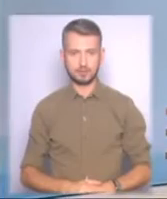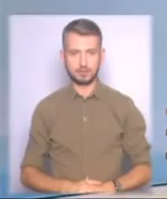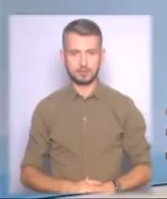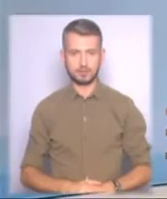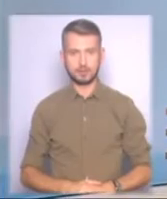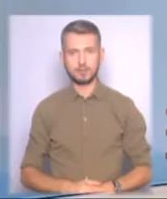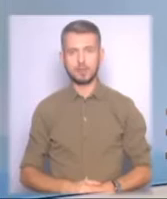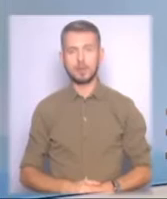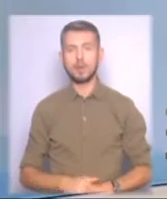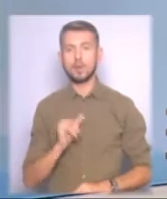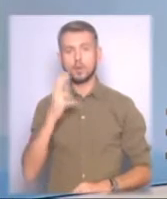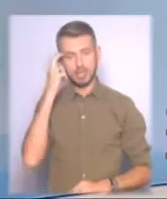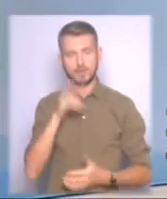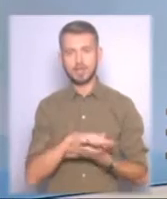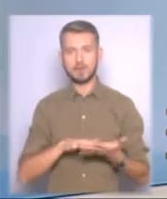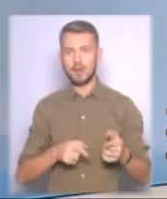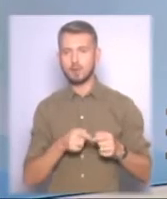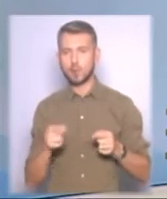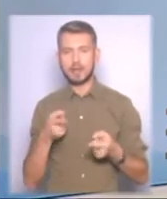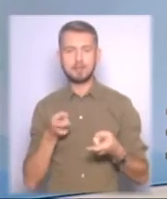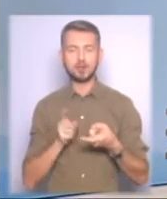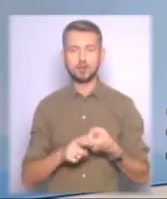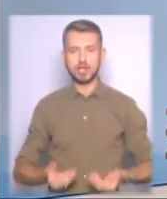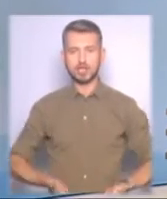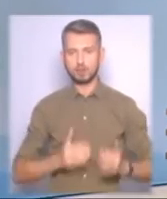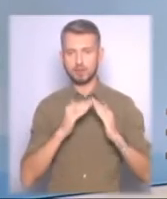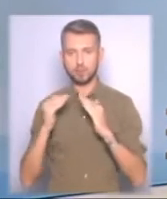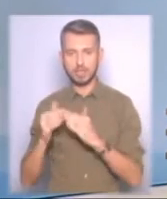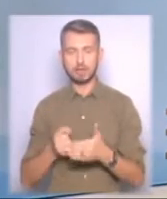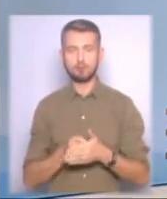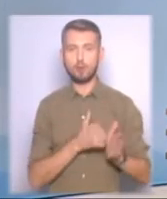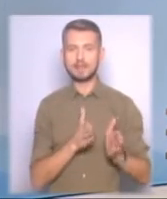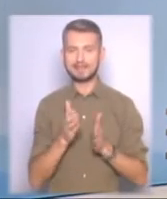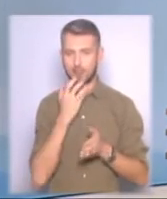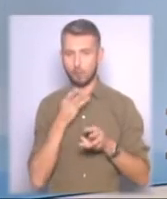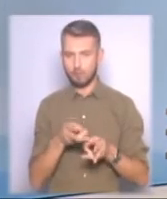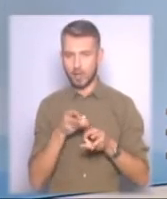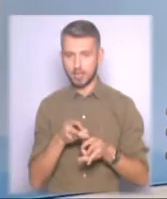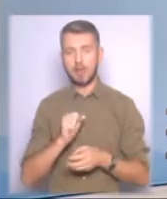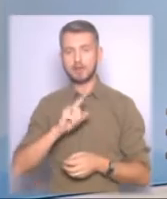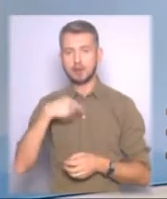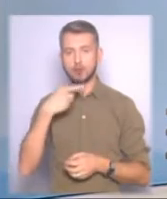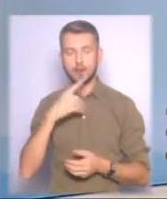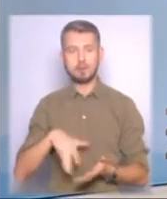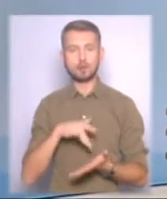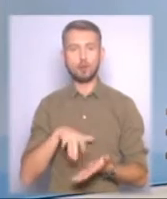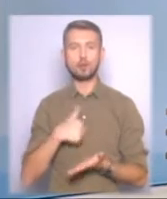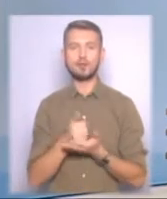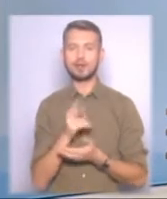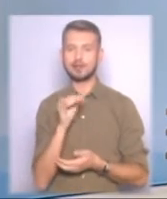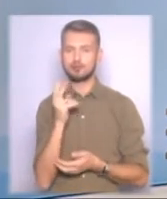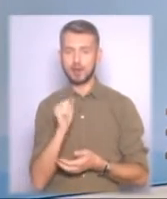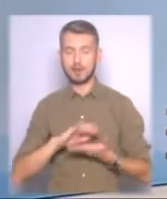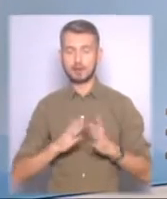У столиці триває процес підключення житлових будинків до систем опалення. За словами міського голови Віталія Кличка,